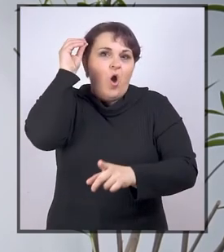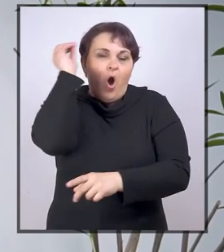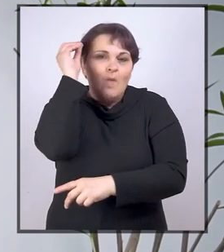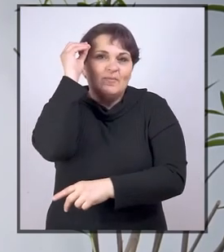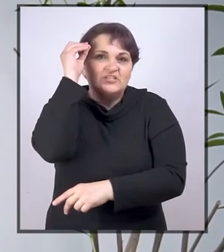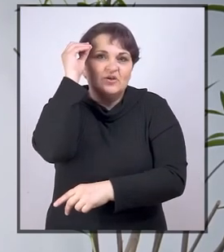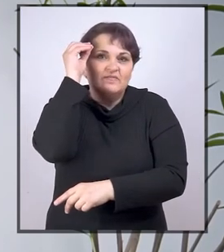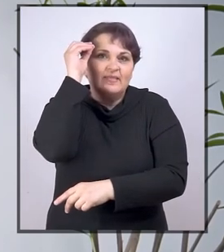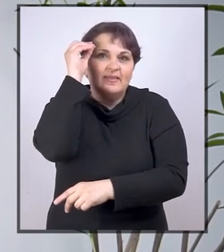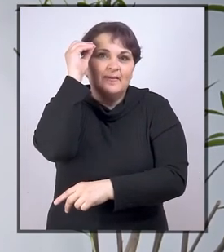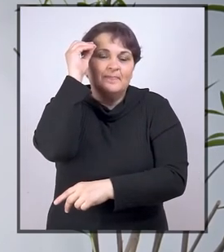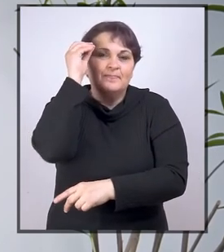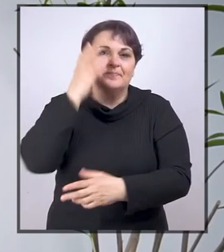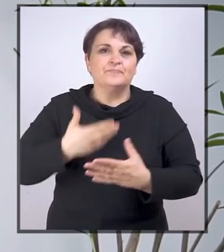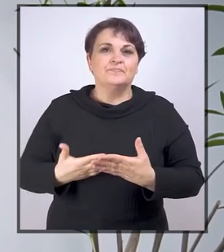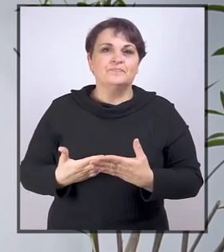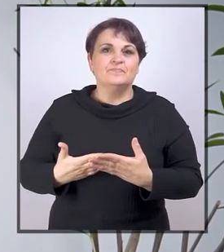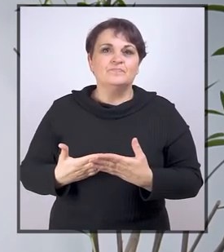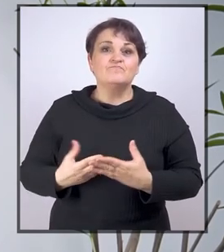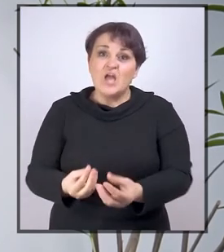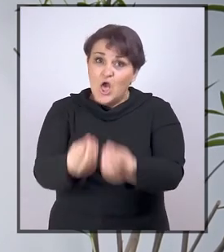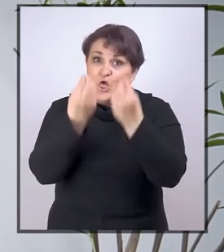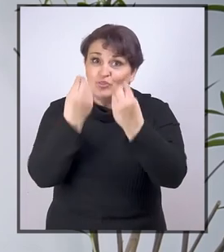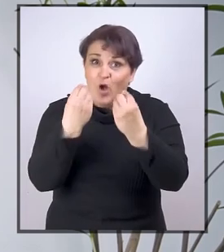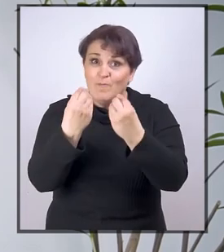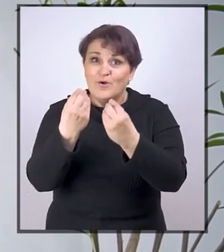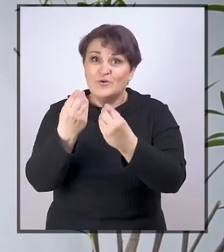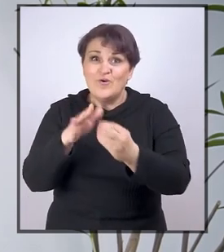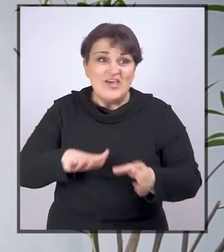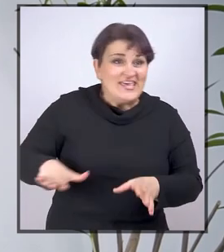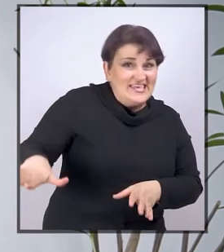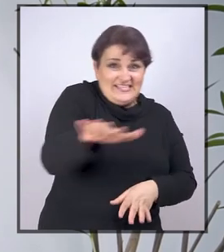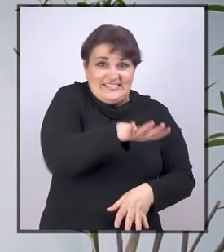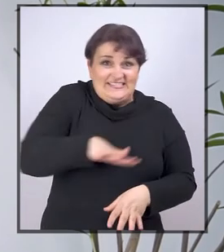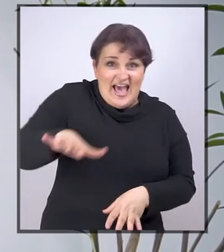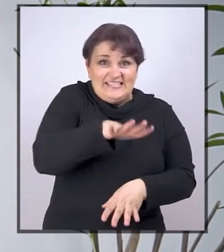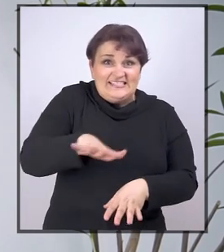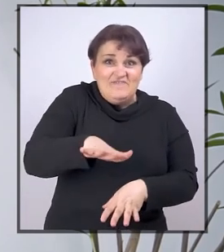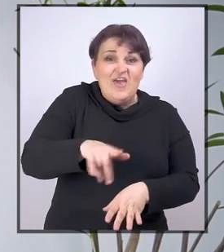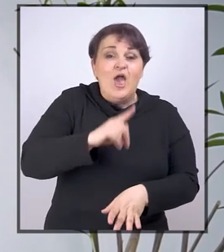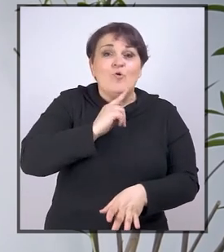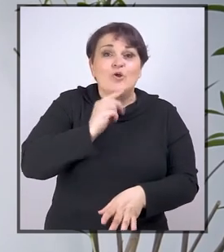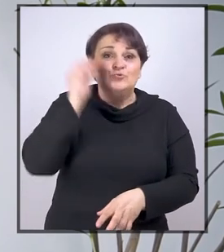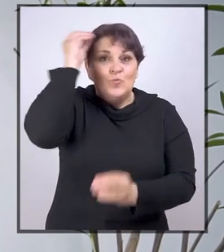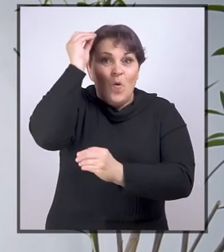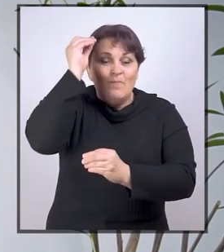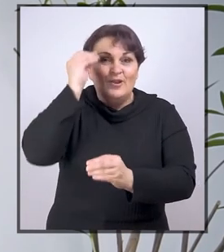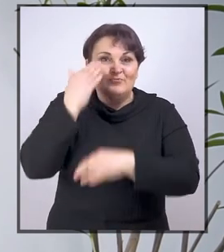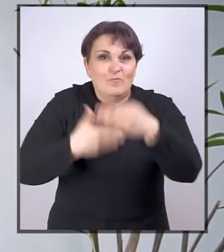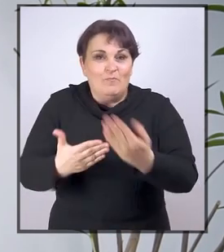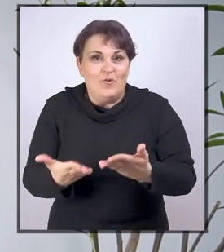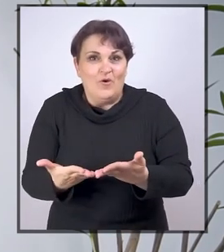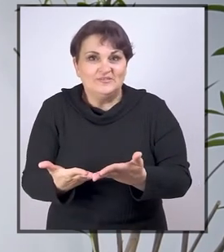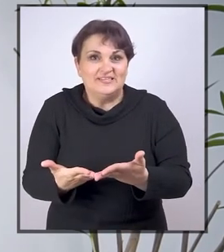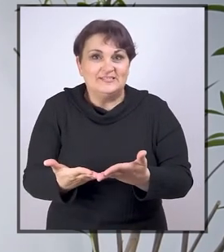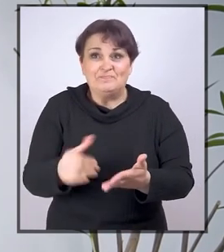obrazovanje dobro za sve pojedince u obrazovnom procesu.